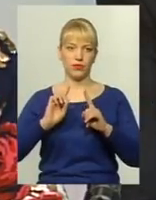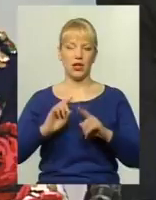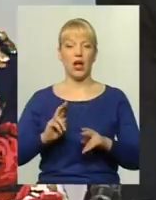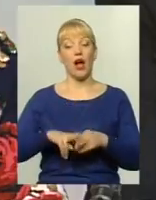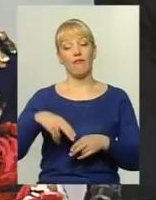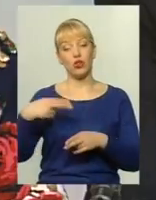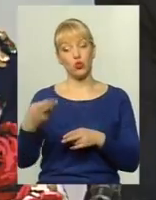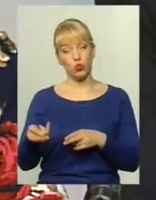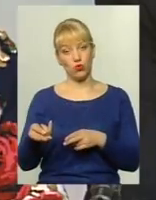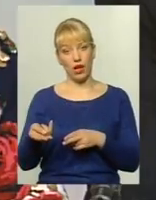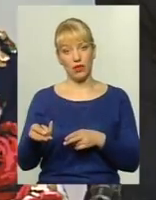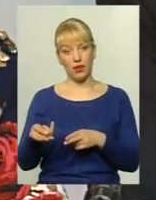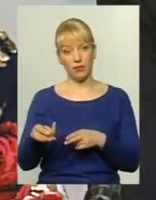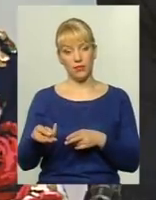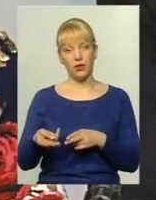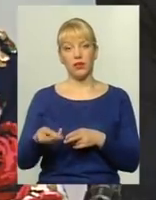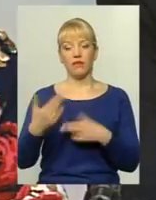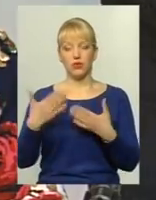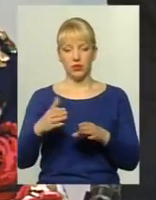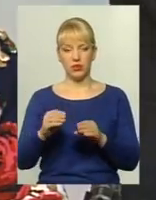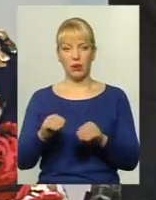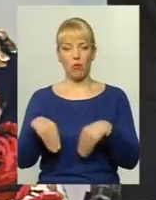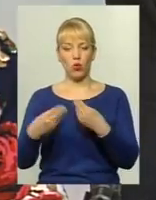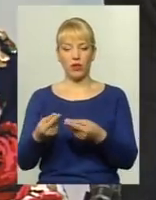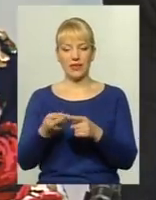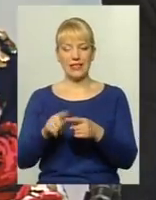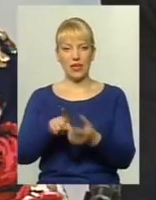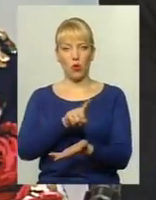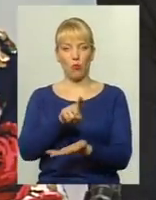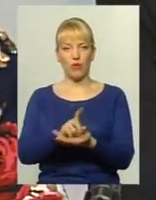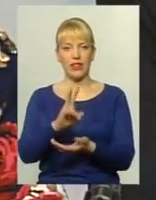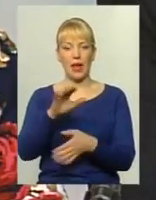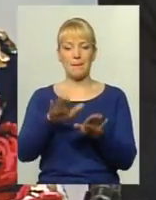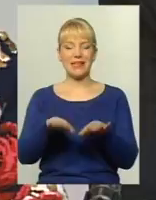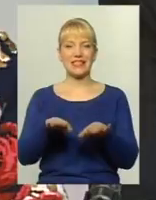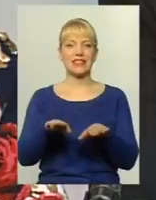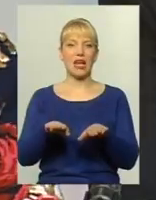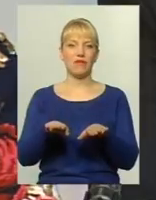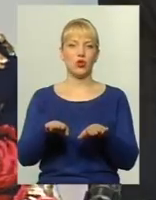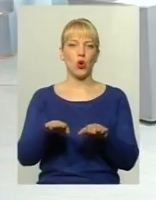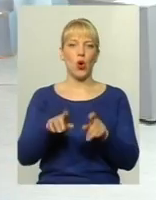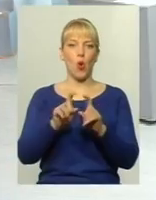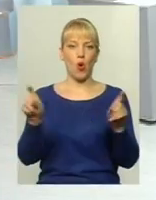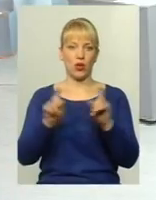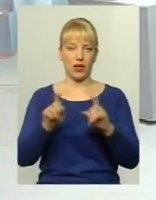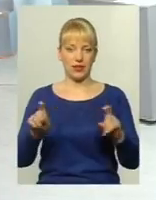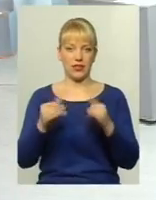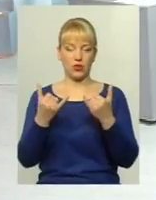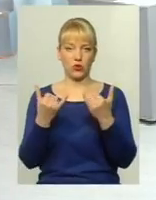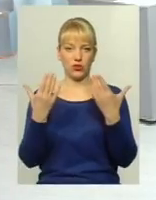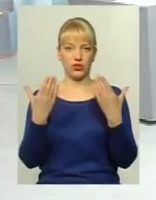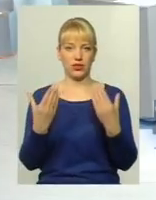Відшкодування, вже покладений даний обов'язок по відшкодуванню на місцеві органи. Тобто, на сьогоднішній день